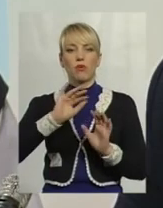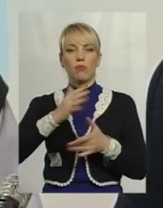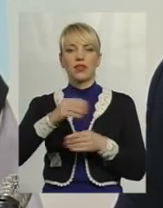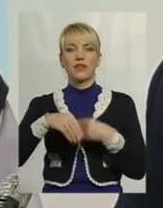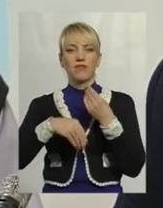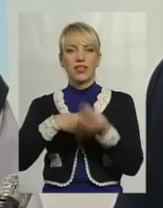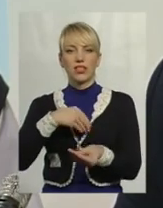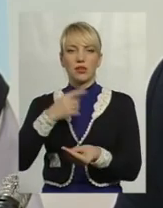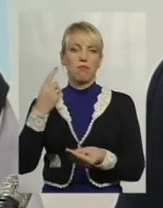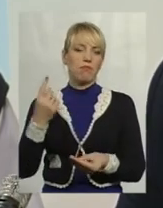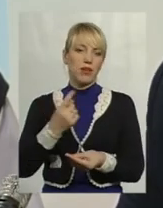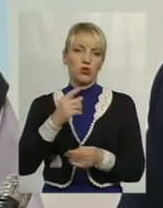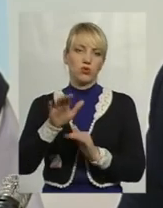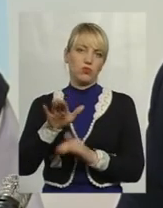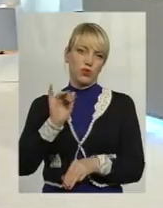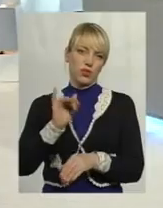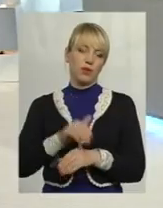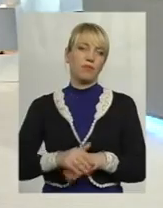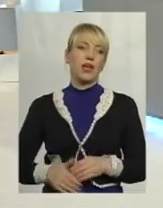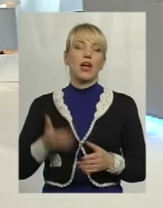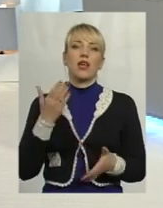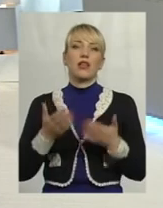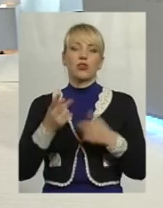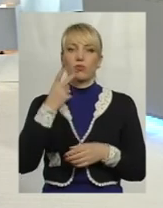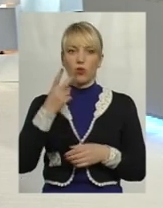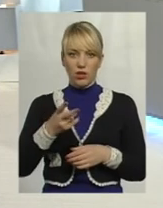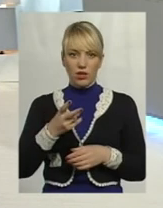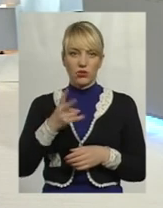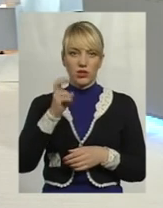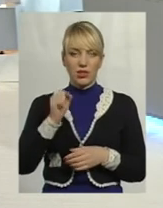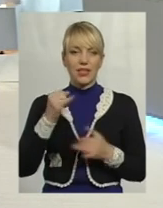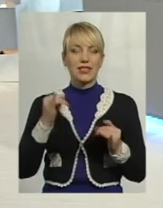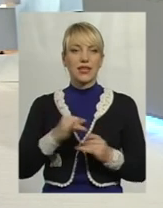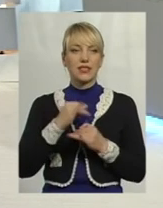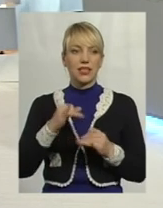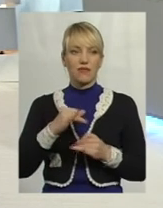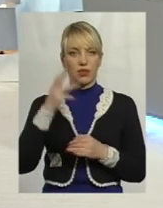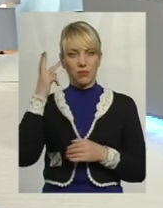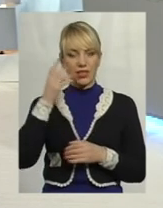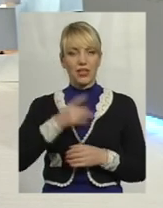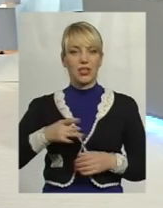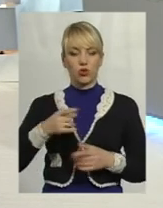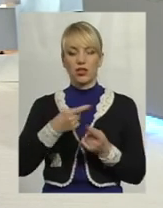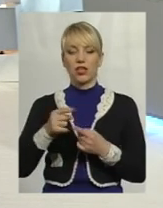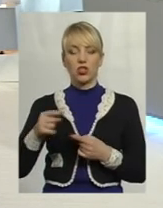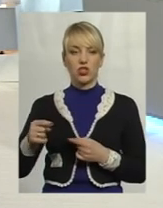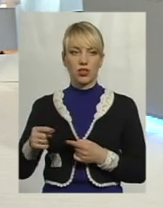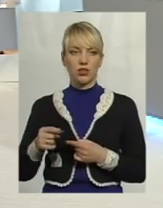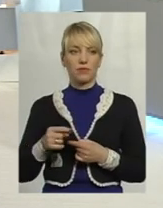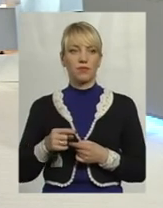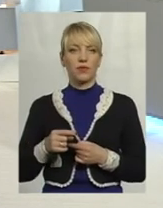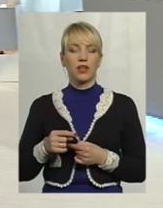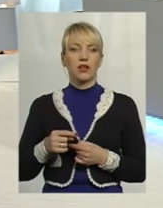першої позики, скажімо так. І якщо поглянути на зацікавленість Хмельницьким регіонам інших регіонів?